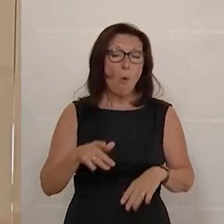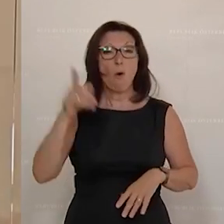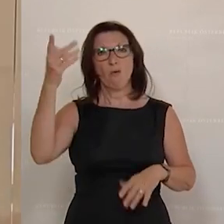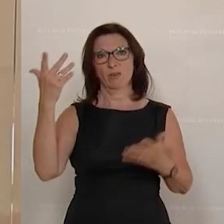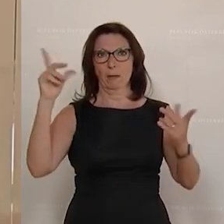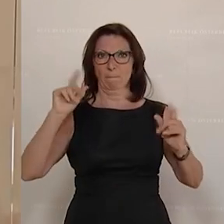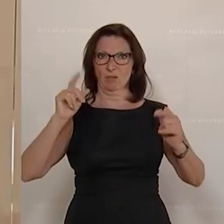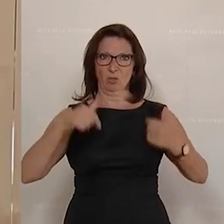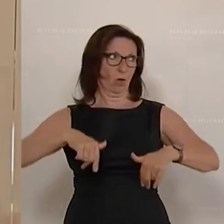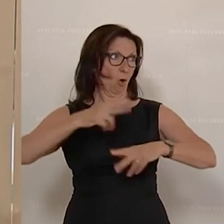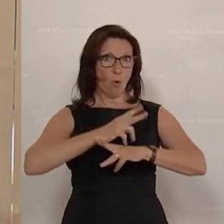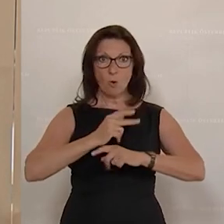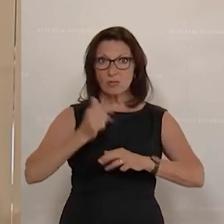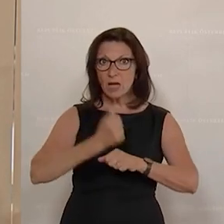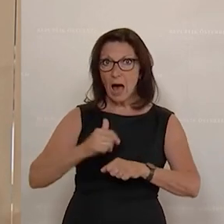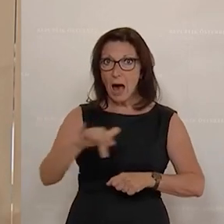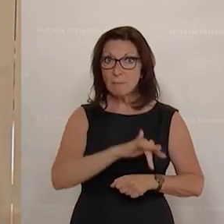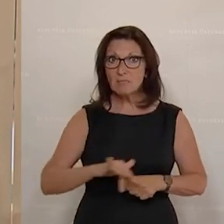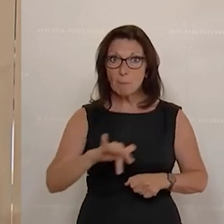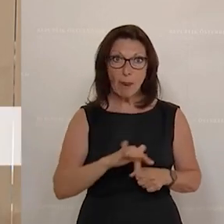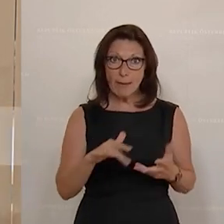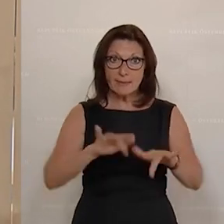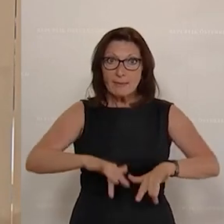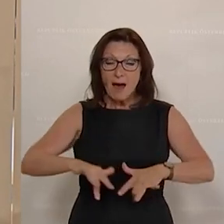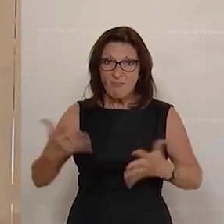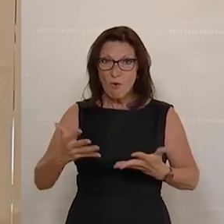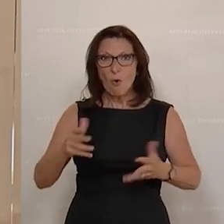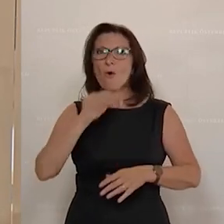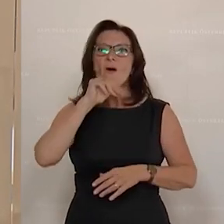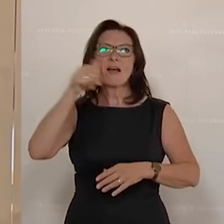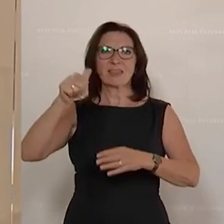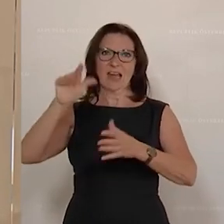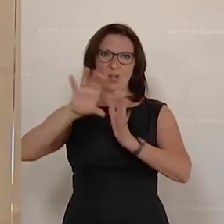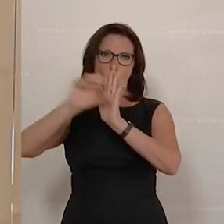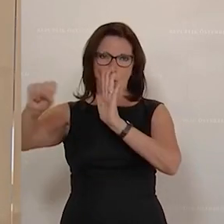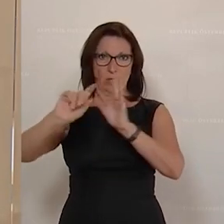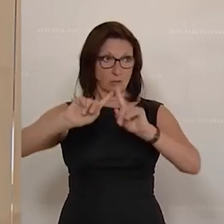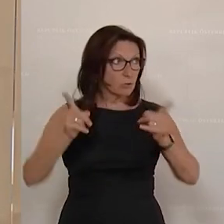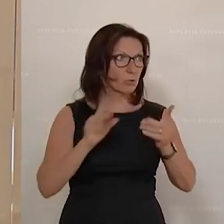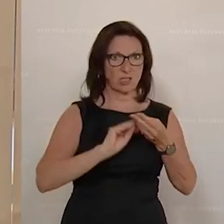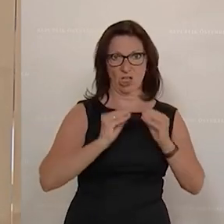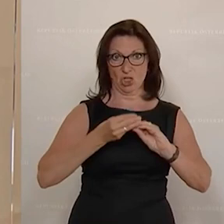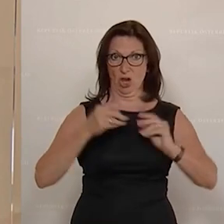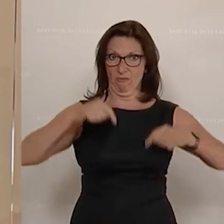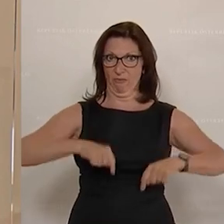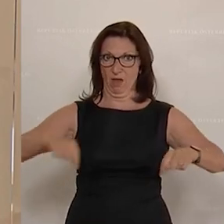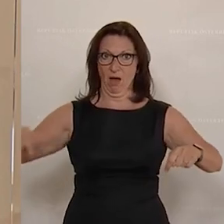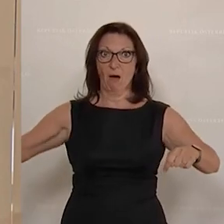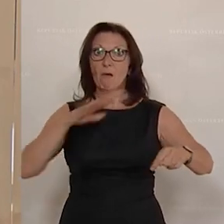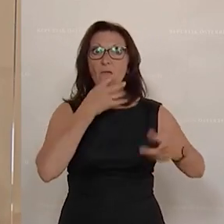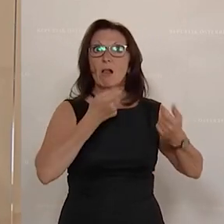die heimischen Arbeitsplätze sind, nämlich im niedergelassenen Handel vor Ort. Österreich hat die restriktivsten